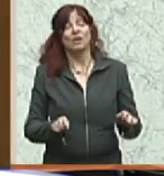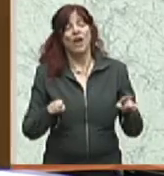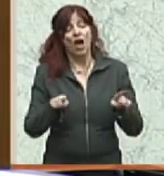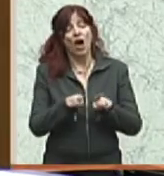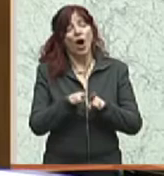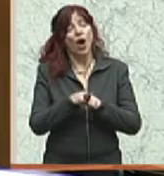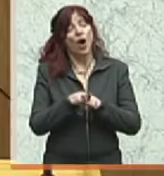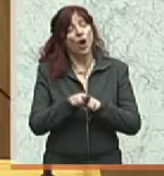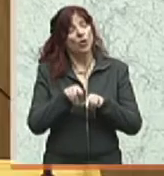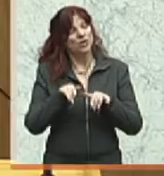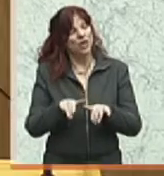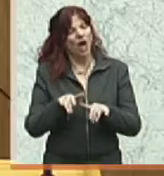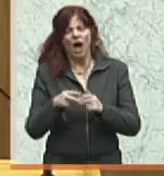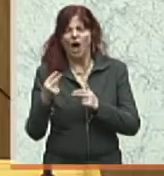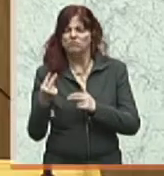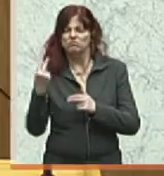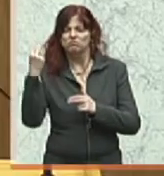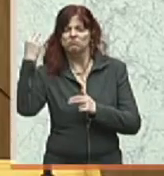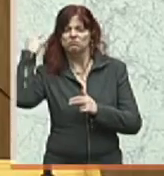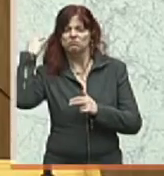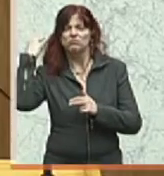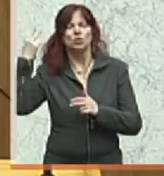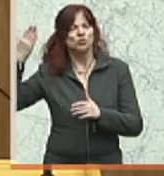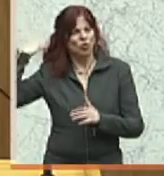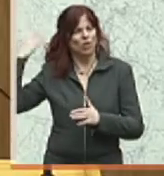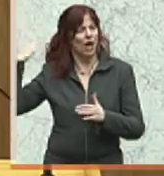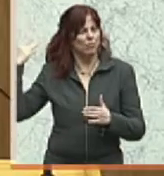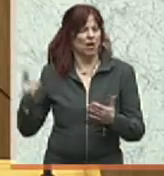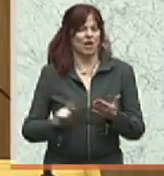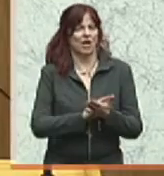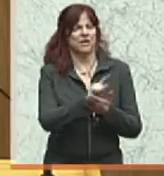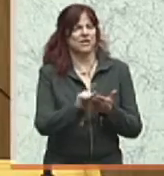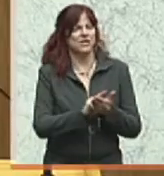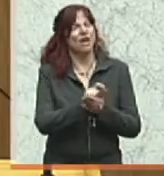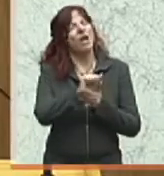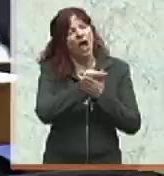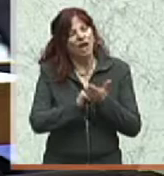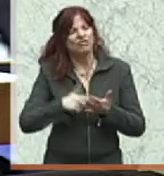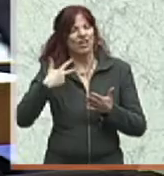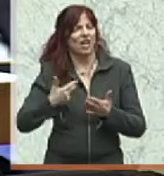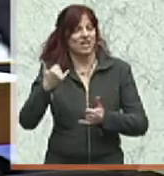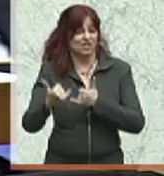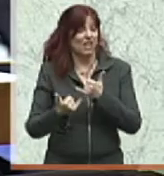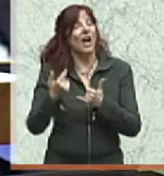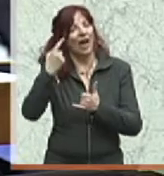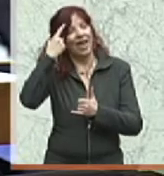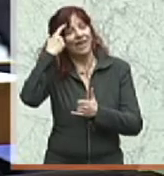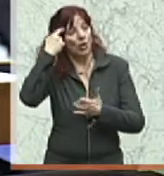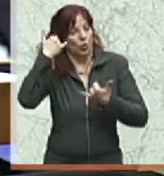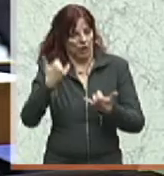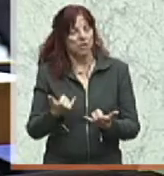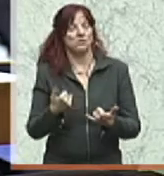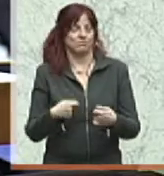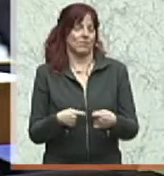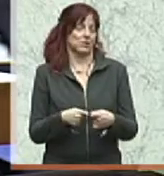Epoche Anfang der 30er Jahre mit gutem Recht machen. Ich erinnere daran, dass es die